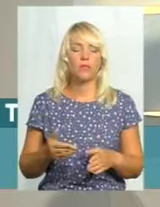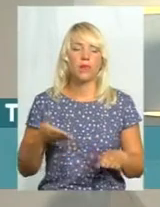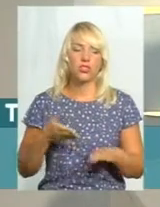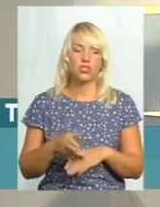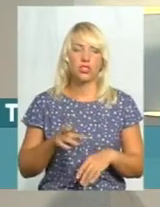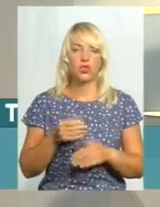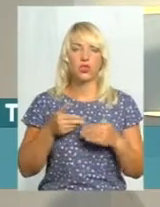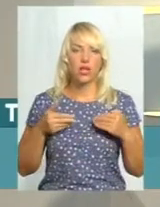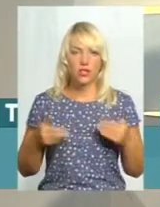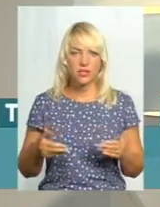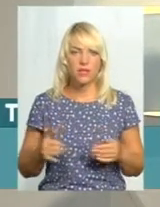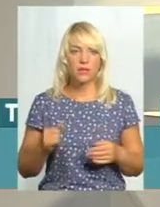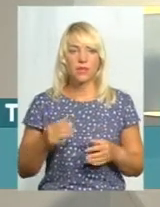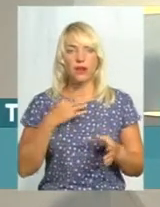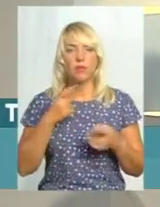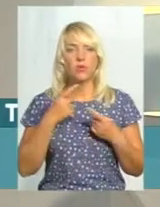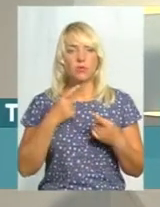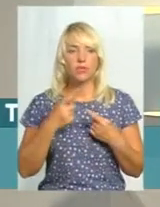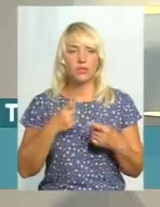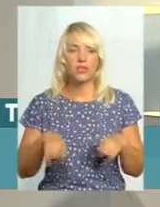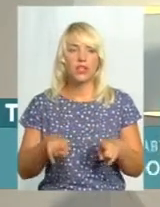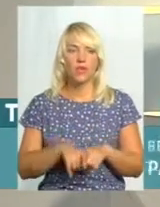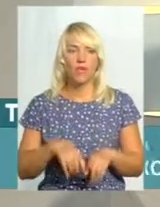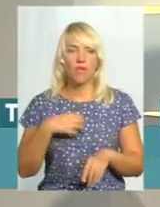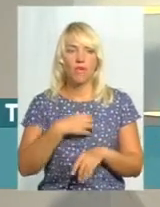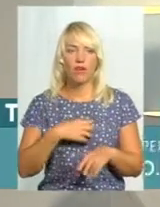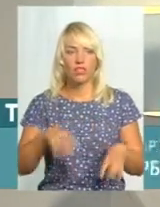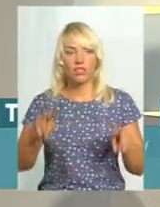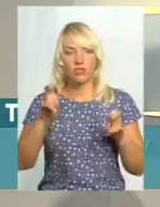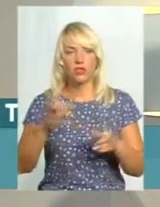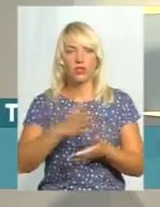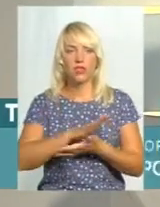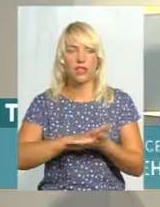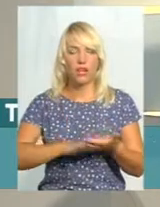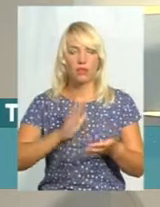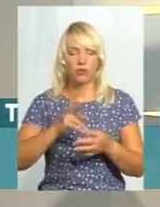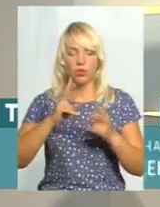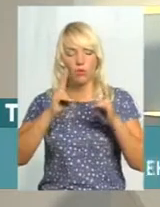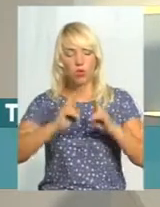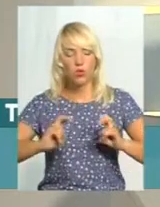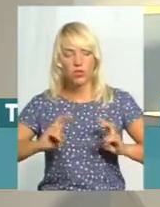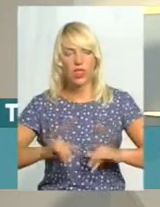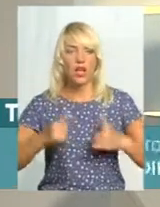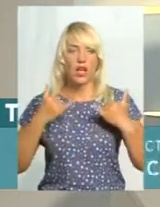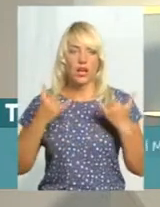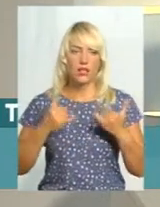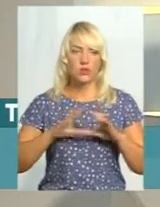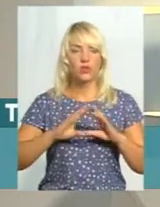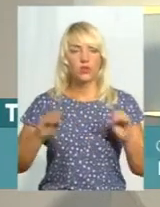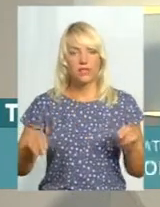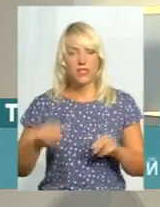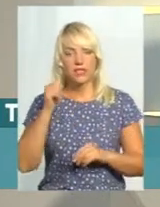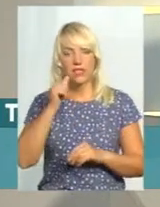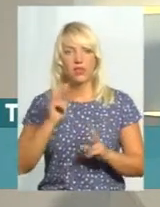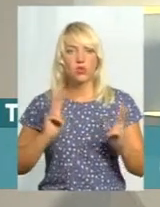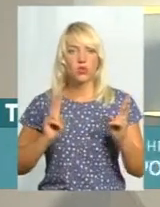нас і поспілкувалися на таку важливу тему. Ми і далі будемо її досліджувати, а на сьогодні все. Завтра